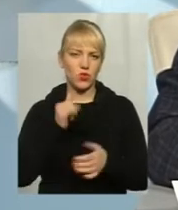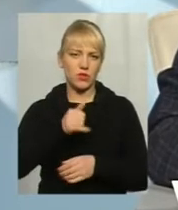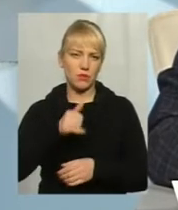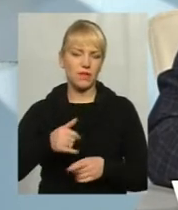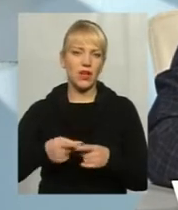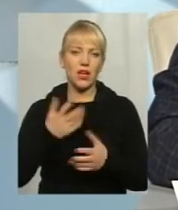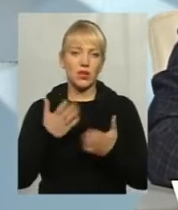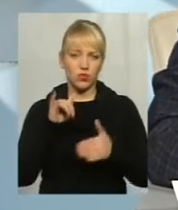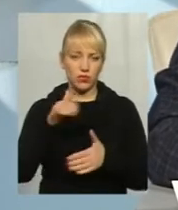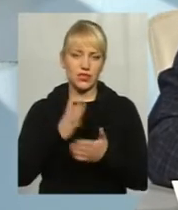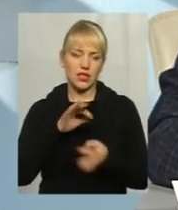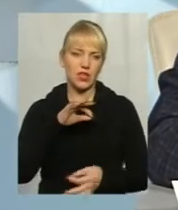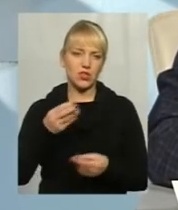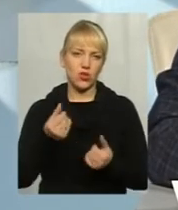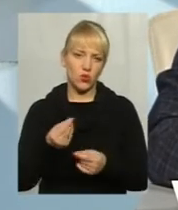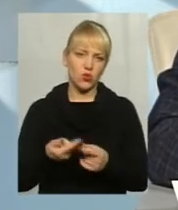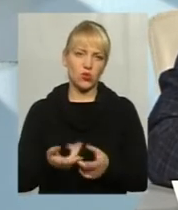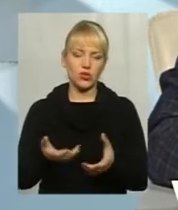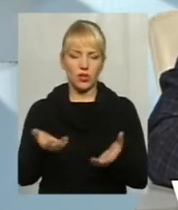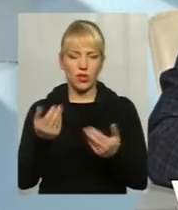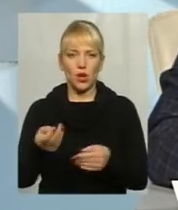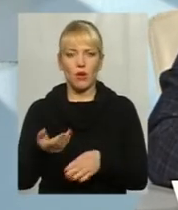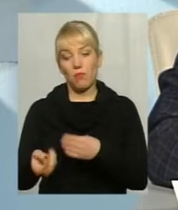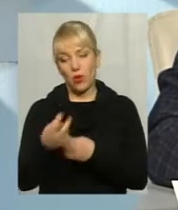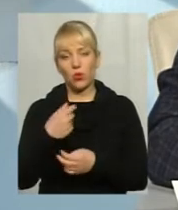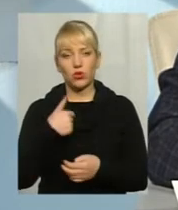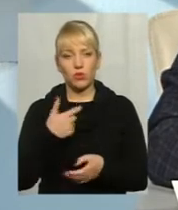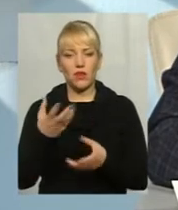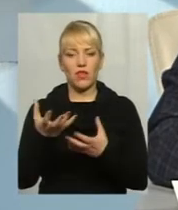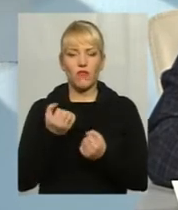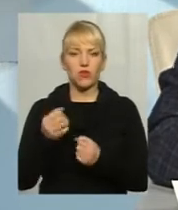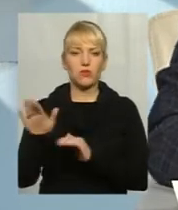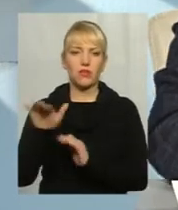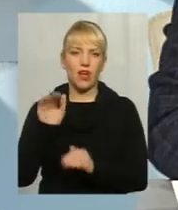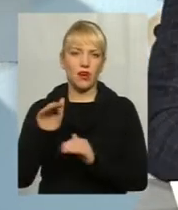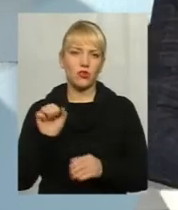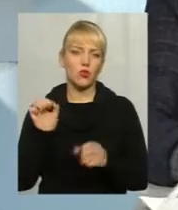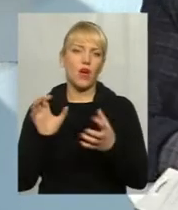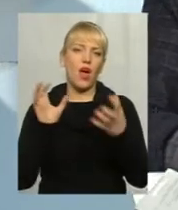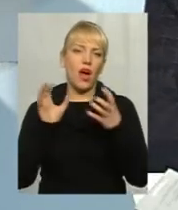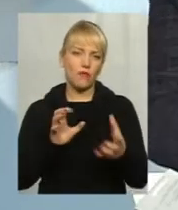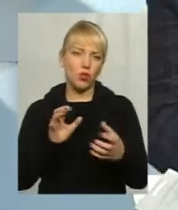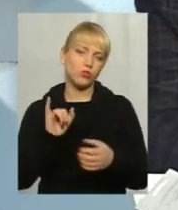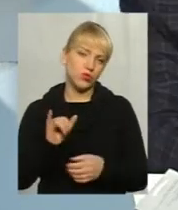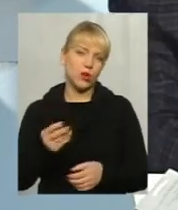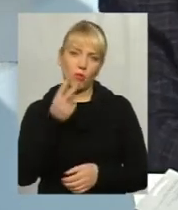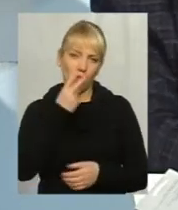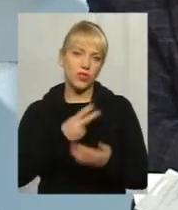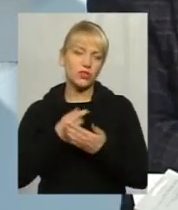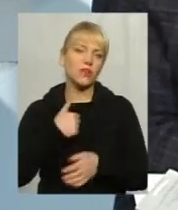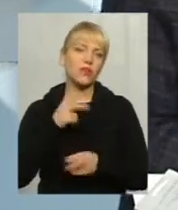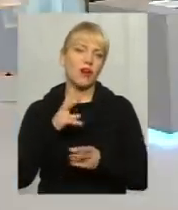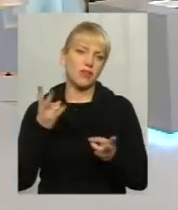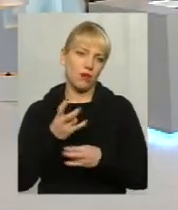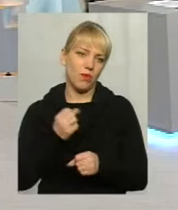А якщо у вас є лишні кошти, послески, прийдіть, візьміть мене в аренду транспортних засобів, і покажіть, як треба працювати. Пан Андрій? Шановний Градж,